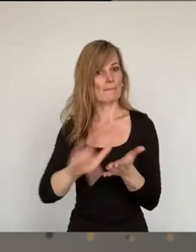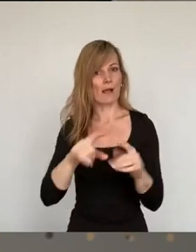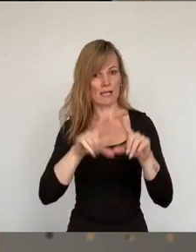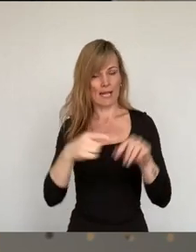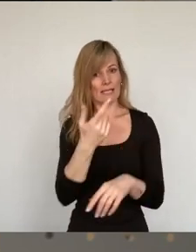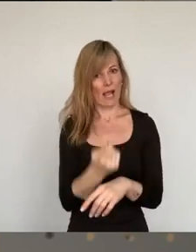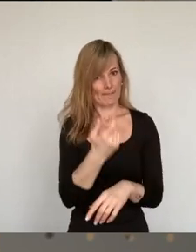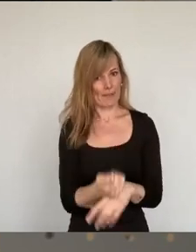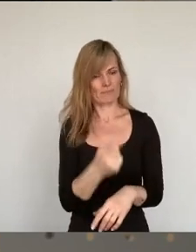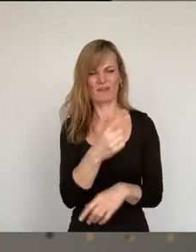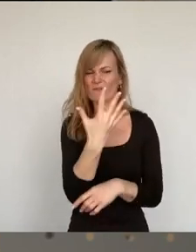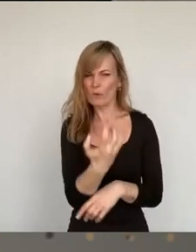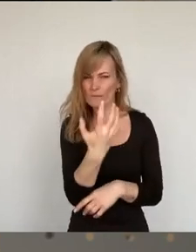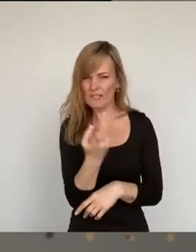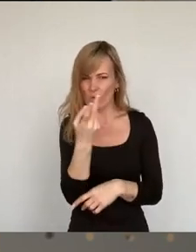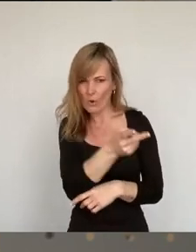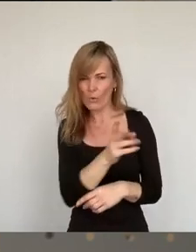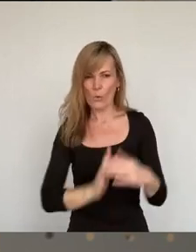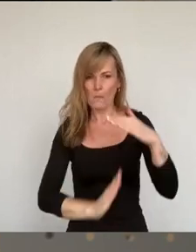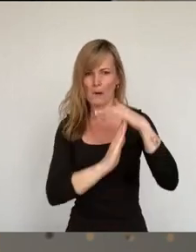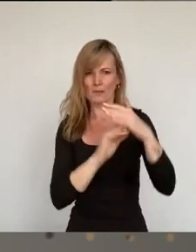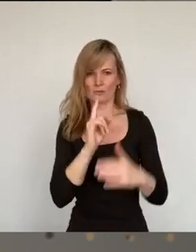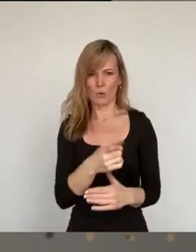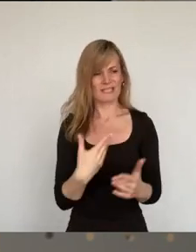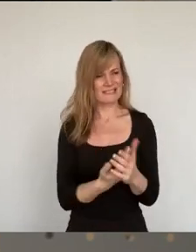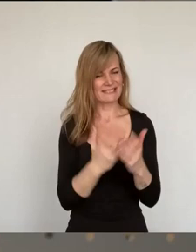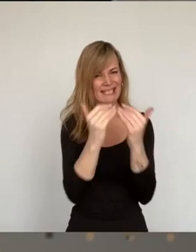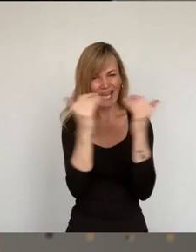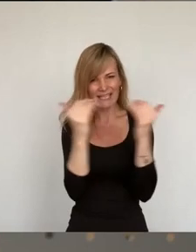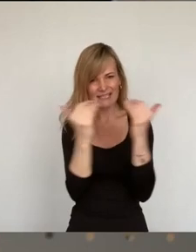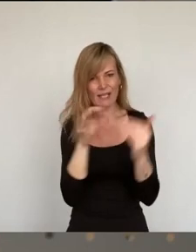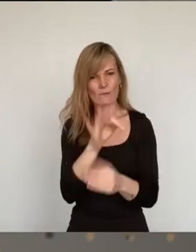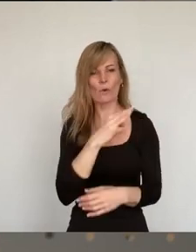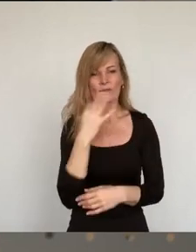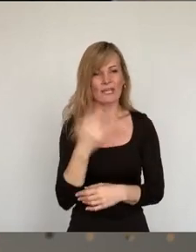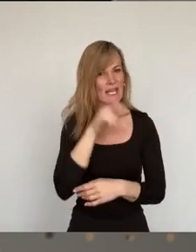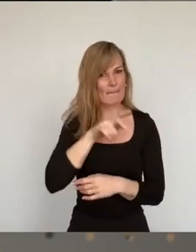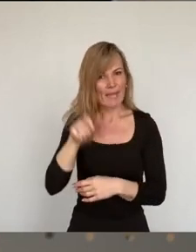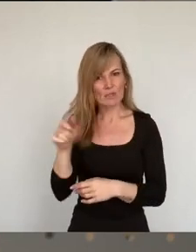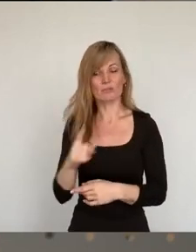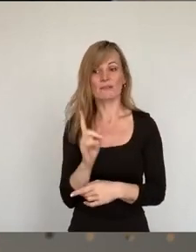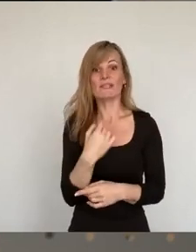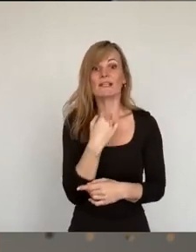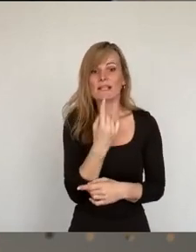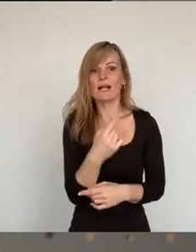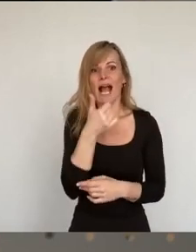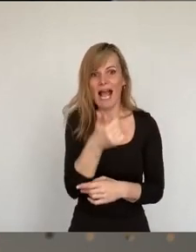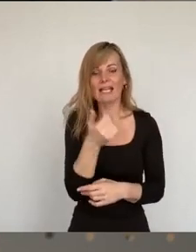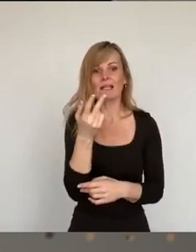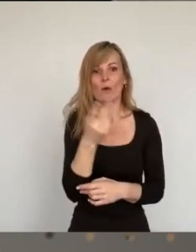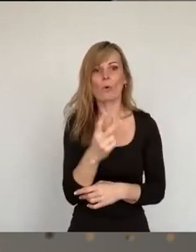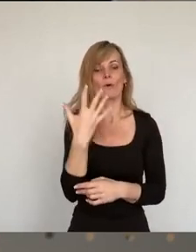50 Euro soll die Grenze sein. Das ist eine Grenze, die für viele Menschen, wir reden dann von 1,50 Euro,